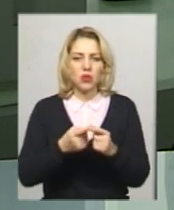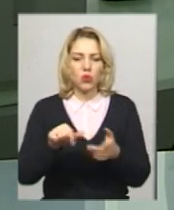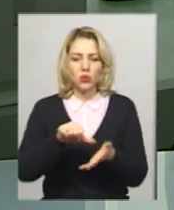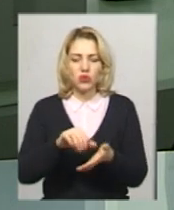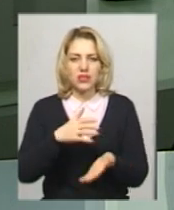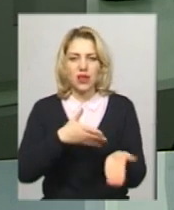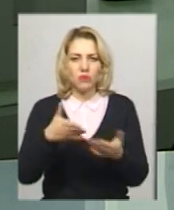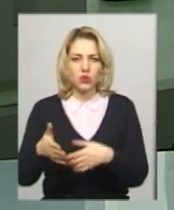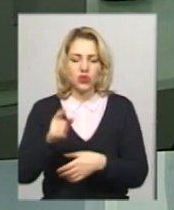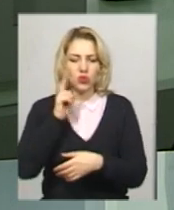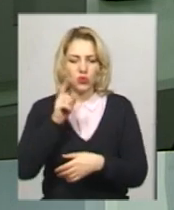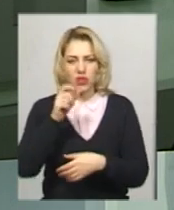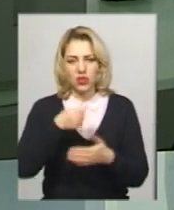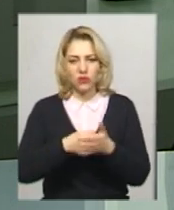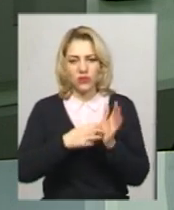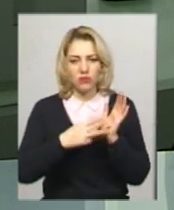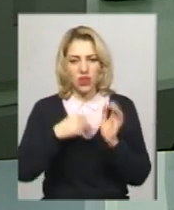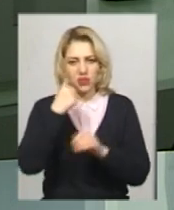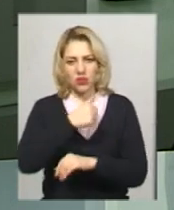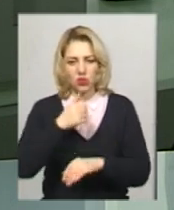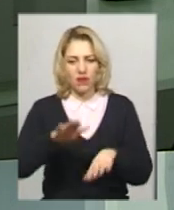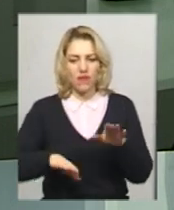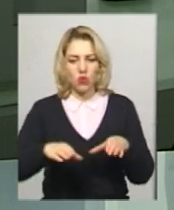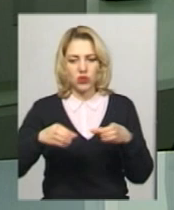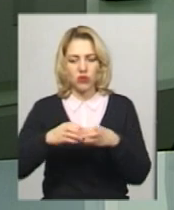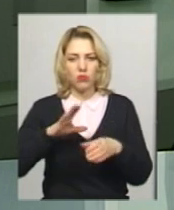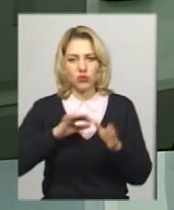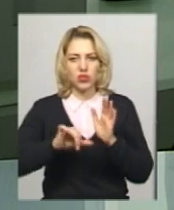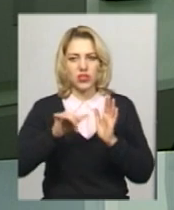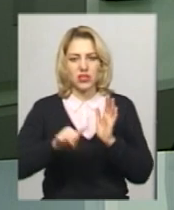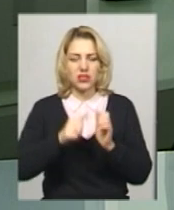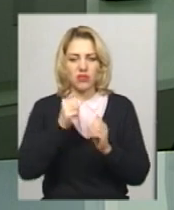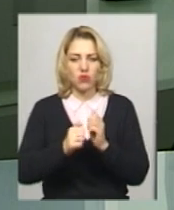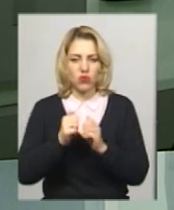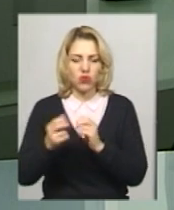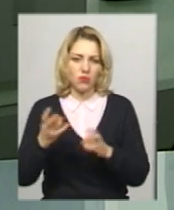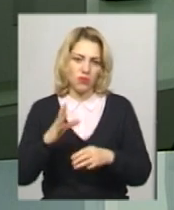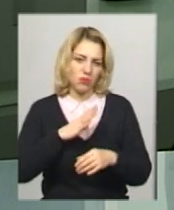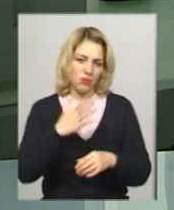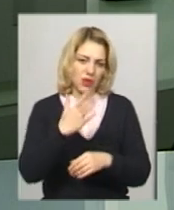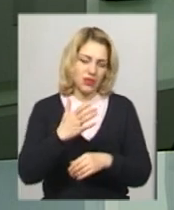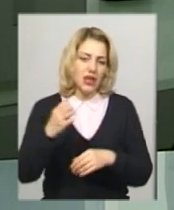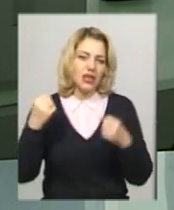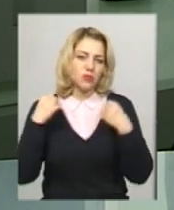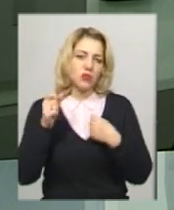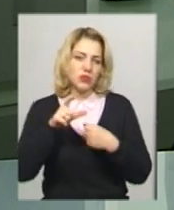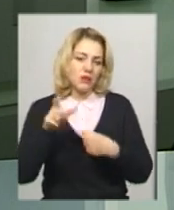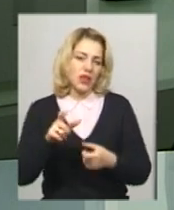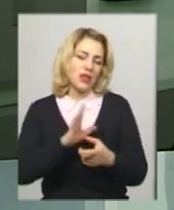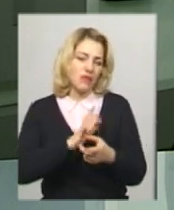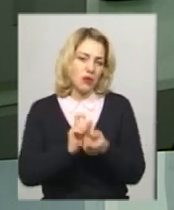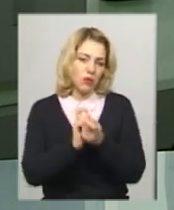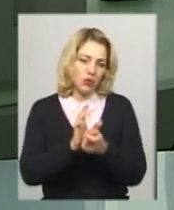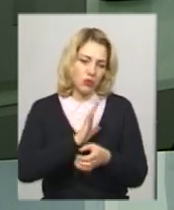запрошувалися юнаки до 18 років. Вагових категорій було 16 і в кожній максимум 5 спортсменів. Бої відбувалися за